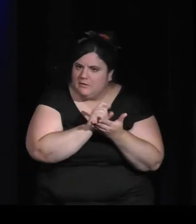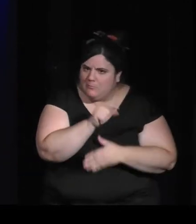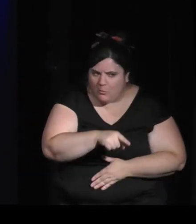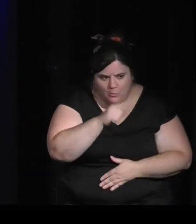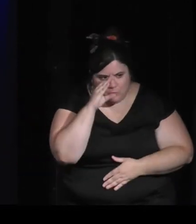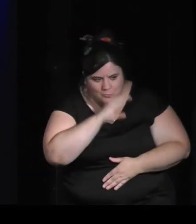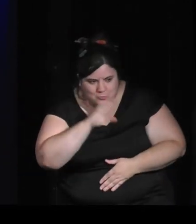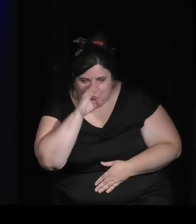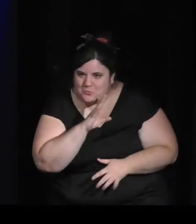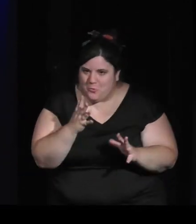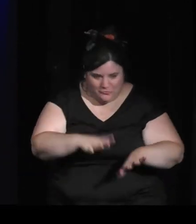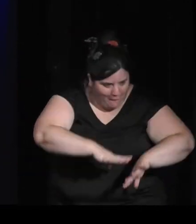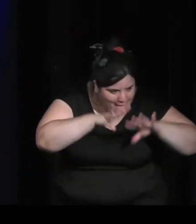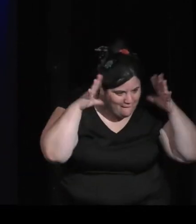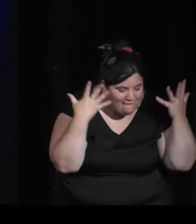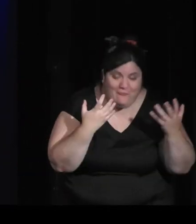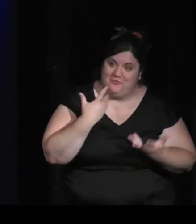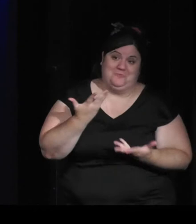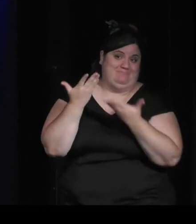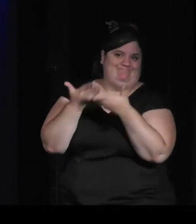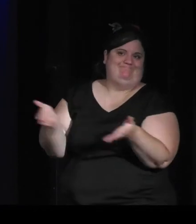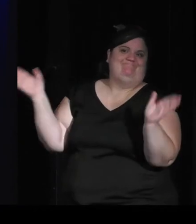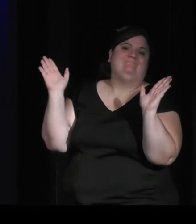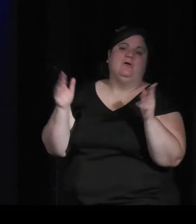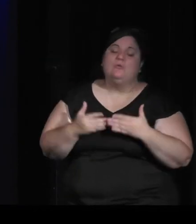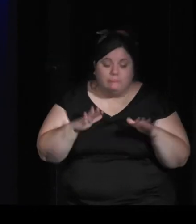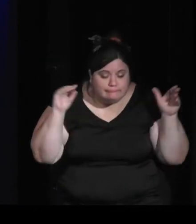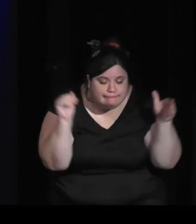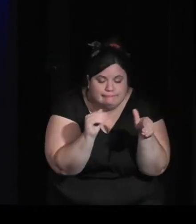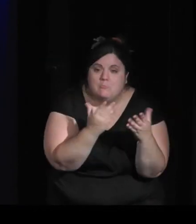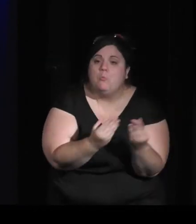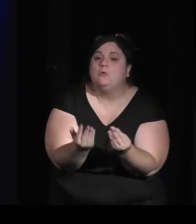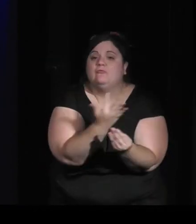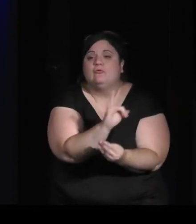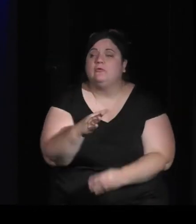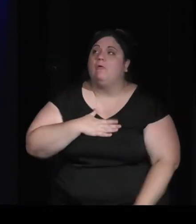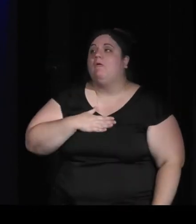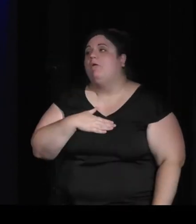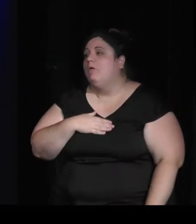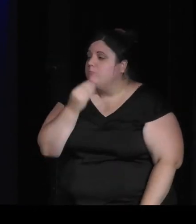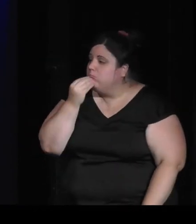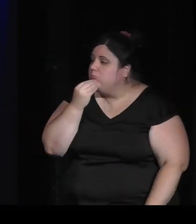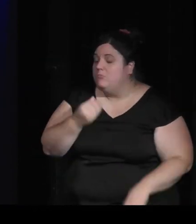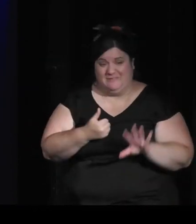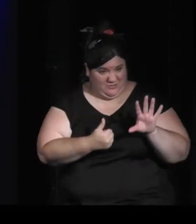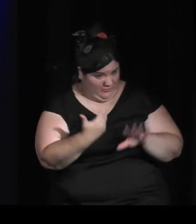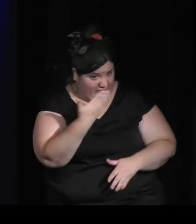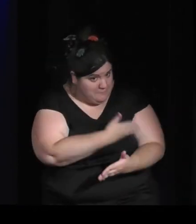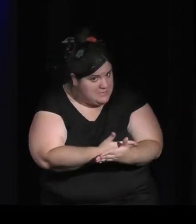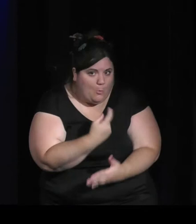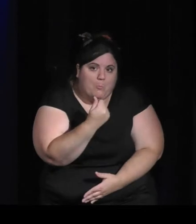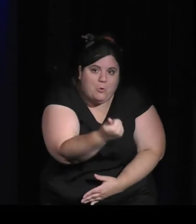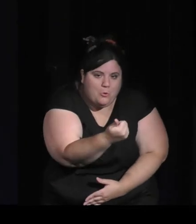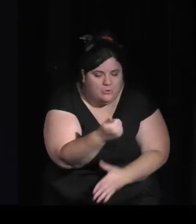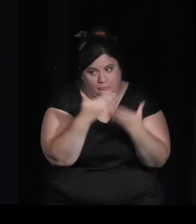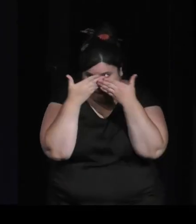région. Et j'avais envie de parler à plus que de 65 millions de personnes. Il faut de'ambition, dis donc, pour créer un